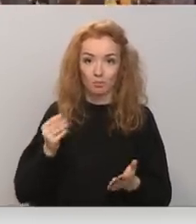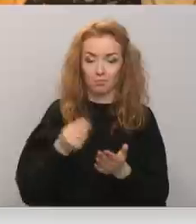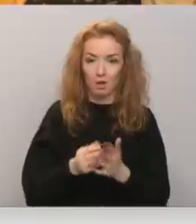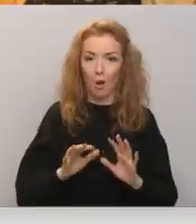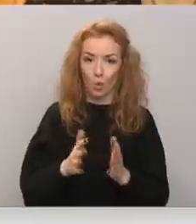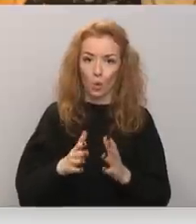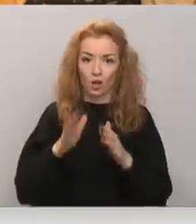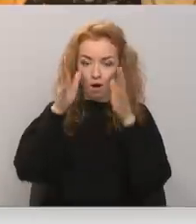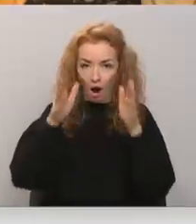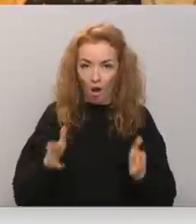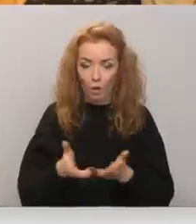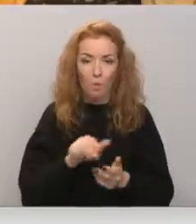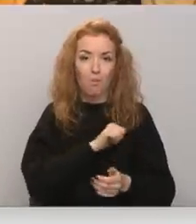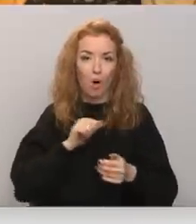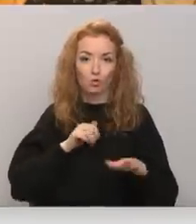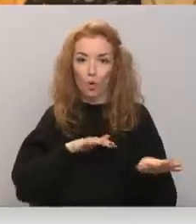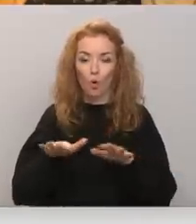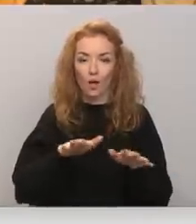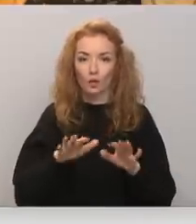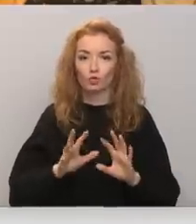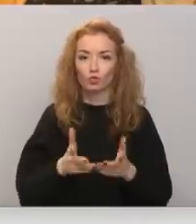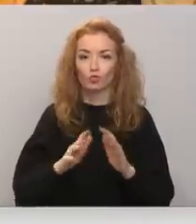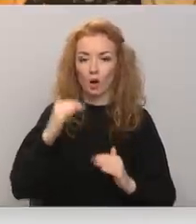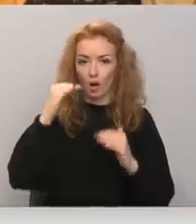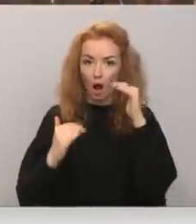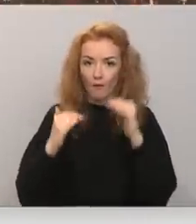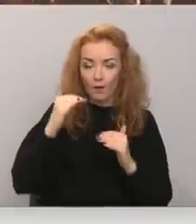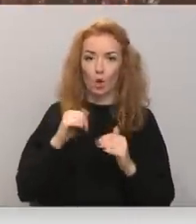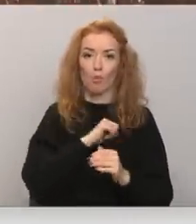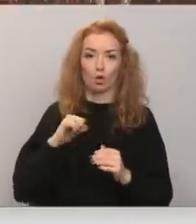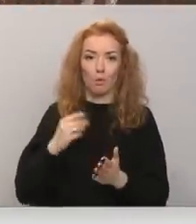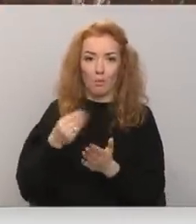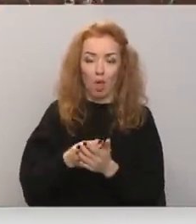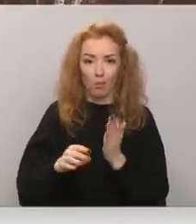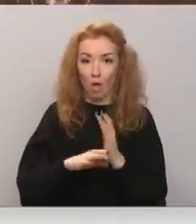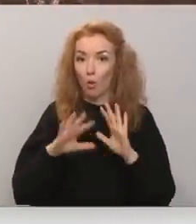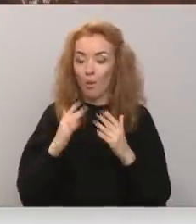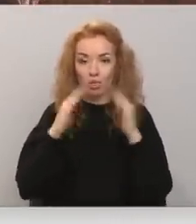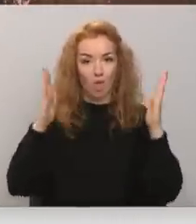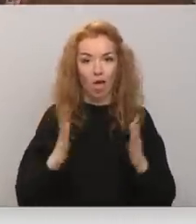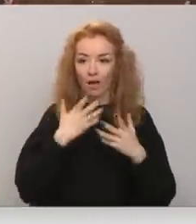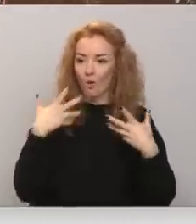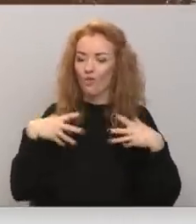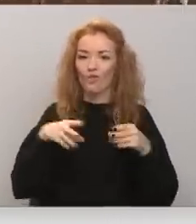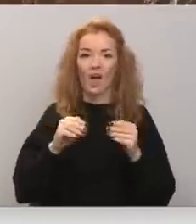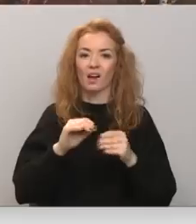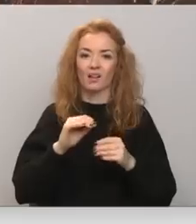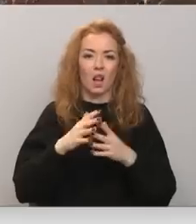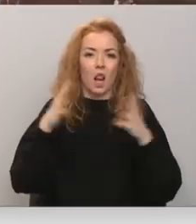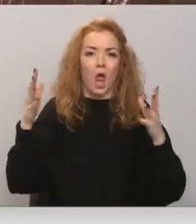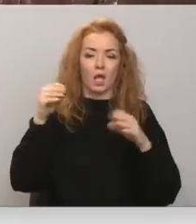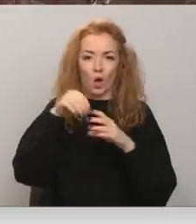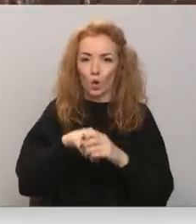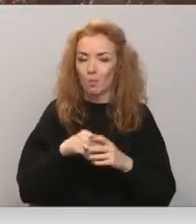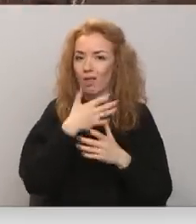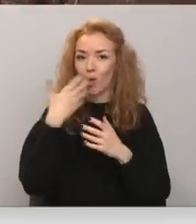skatlu, paši jau organizē kurināšanas grafiku kurināmā iegādi. Tomēr ēkā nav veikti kapitālu ieguldījumi, piemēram